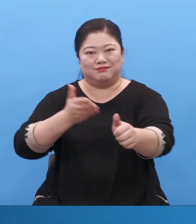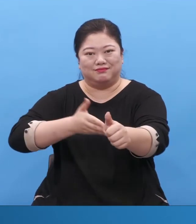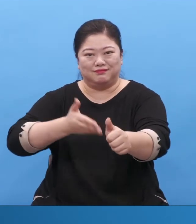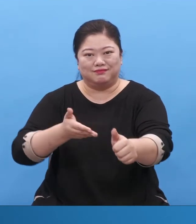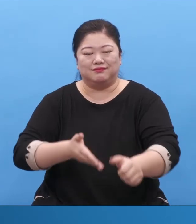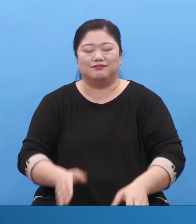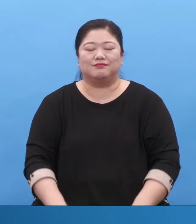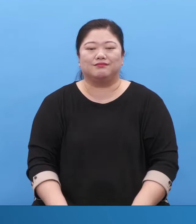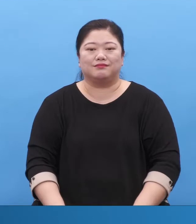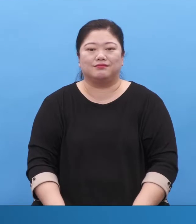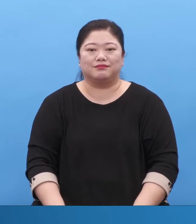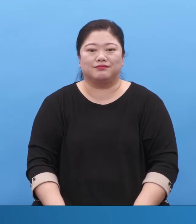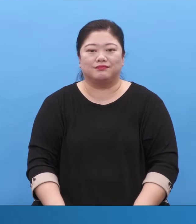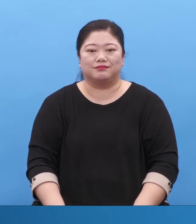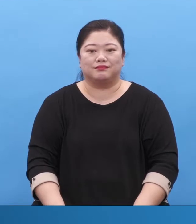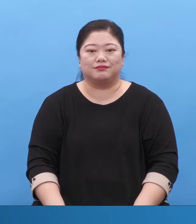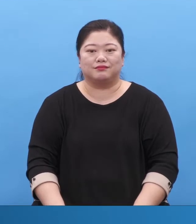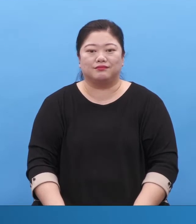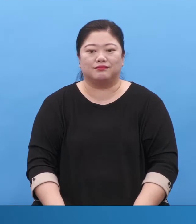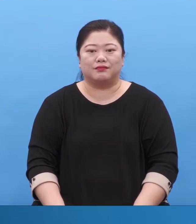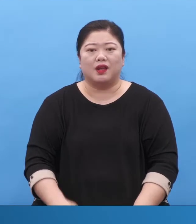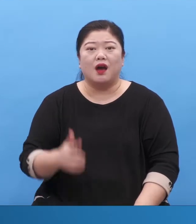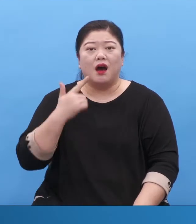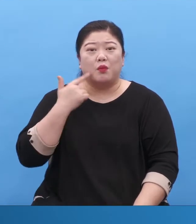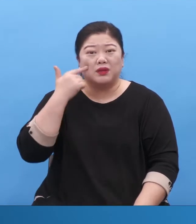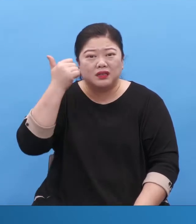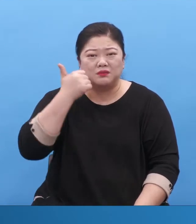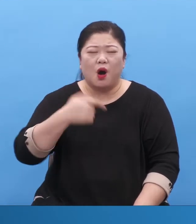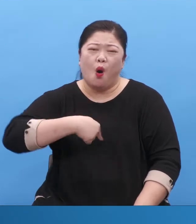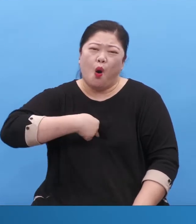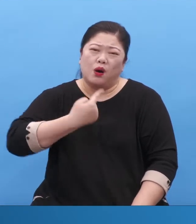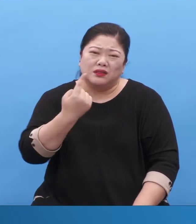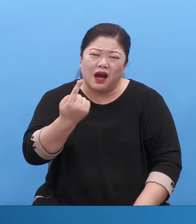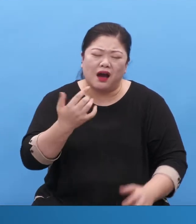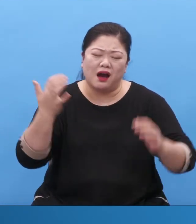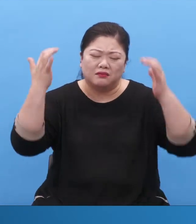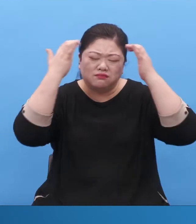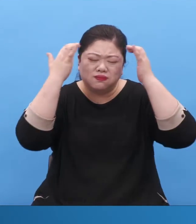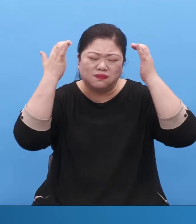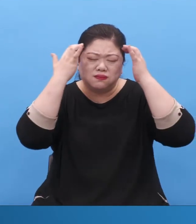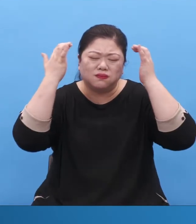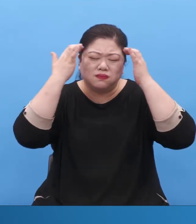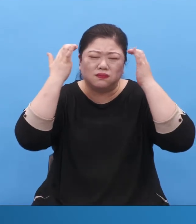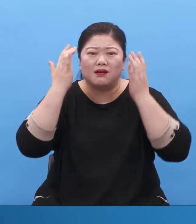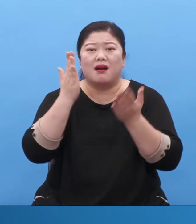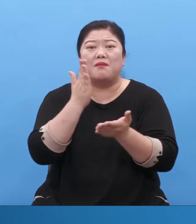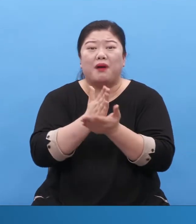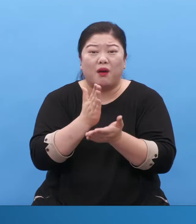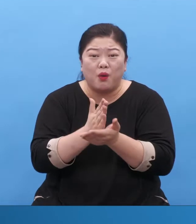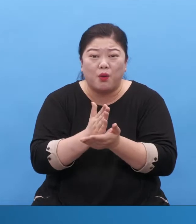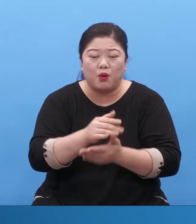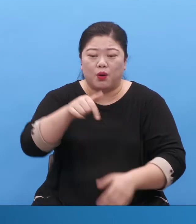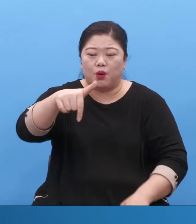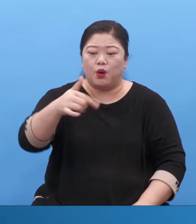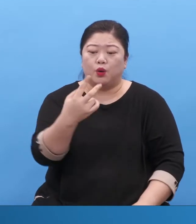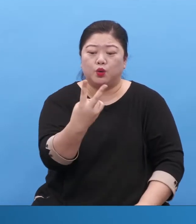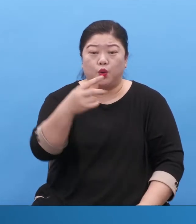많은 목사님들은 혼자 다 고생하지 마시고 12대 교구로 나올 만큼 제자 세우라